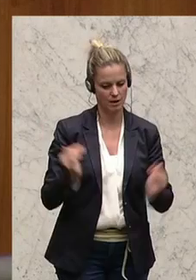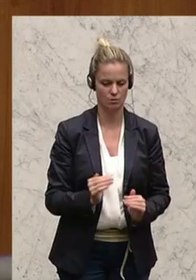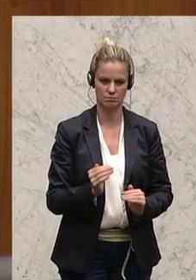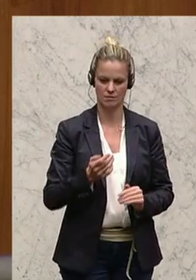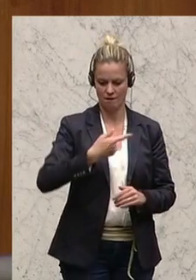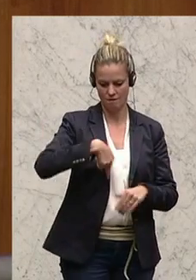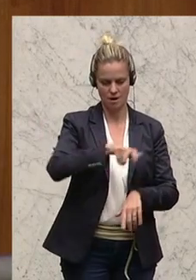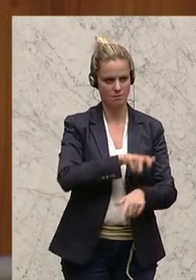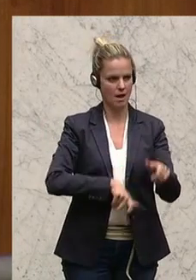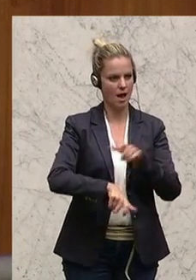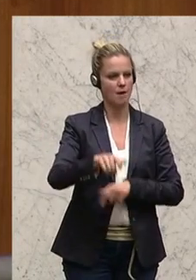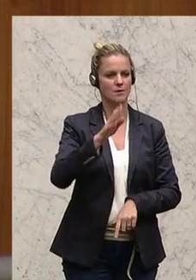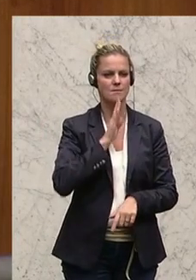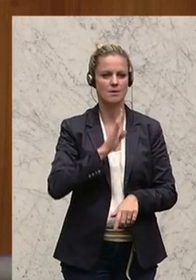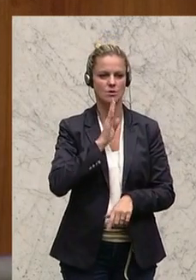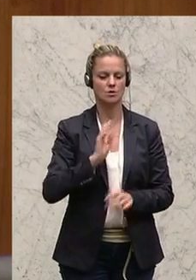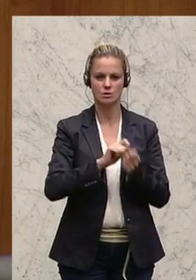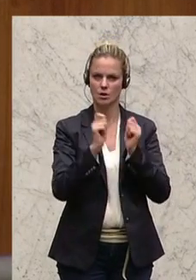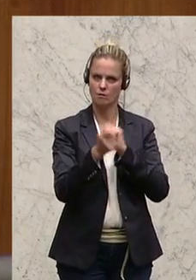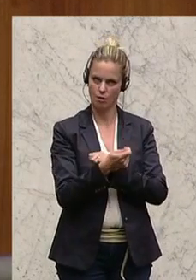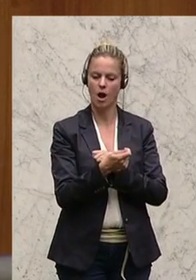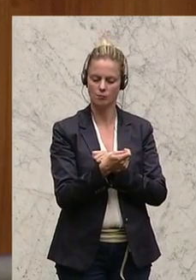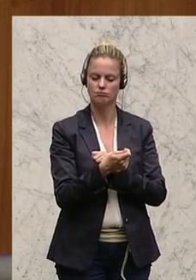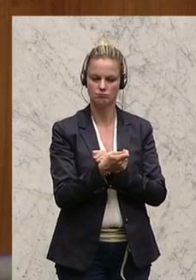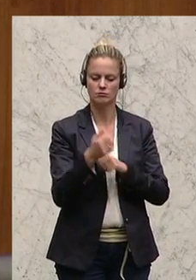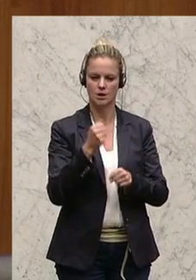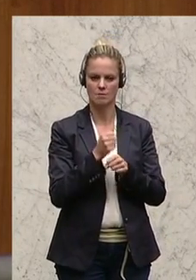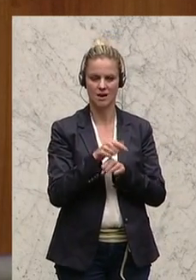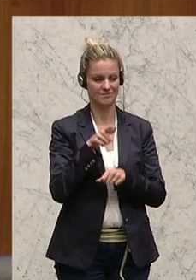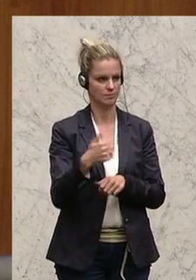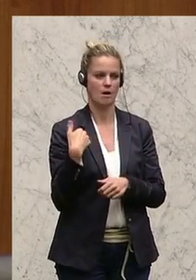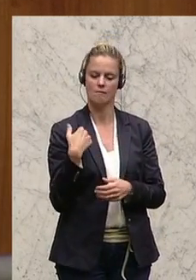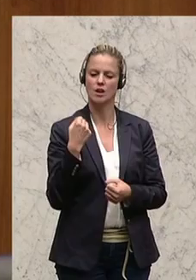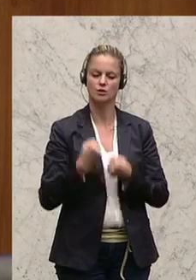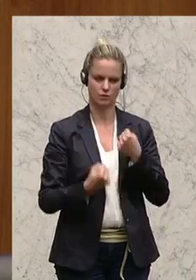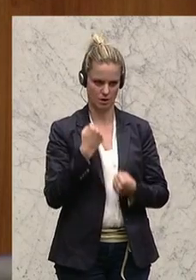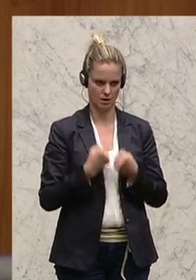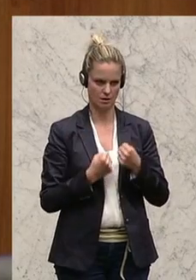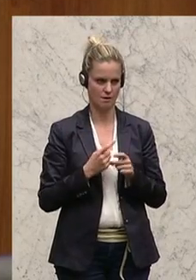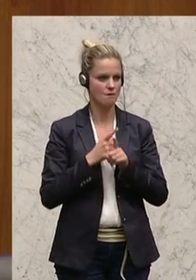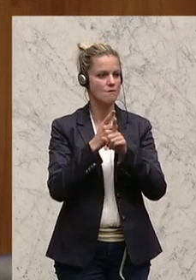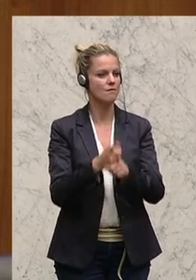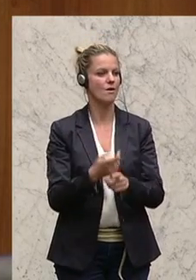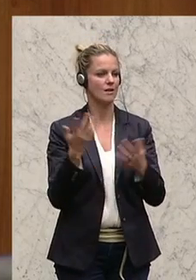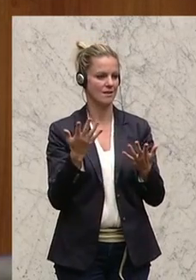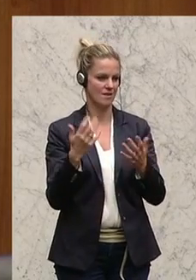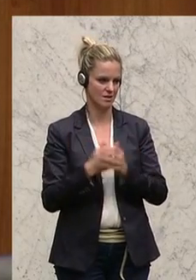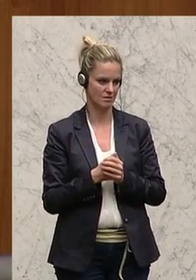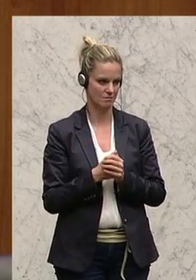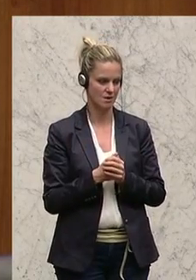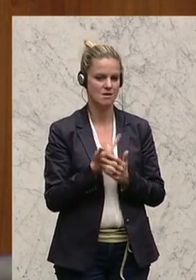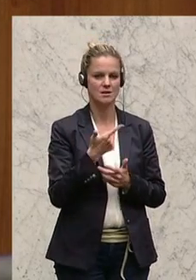Beamtenpensionsreform gemacht, die war schwierig. Die Folge dieser Beamtenpensionsreform ist, dass in den Jahren 2015 bis